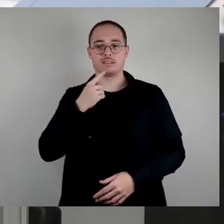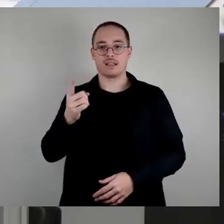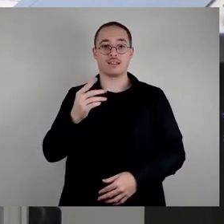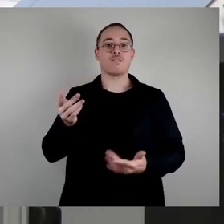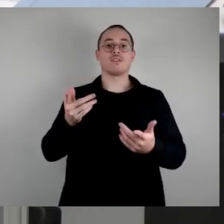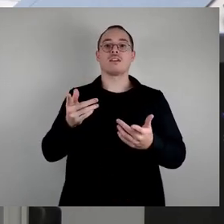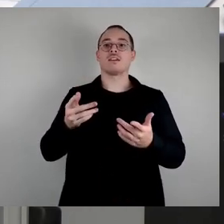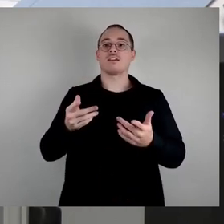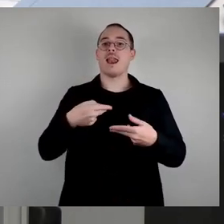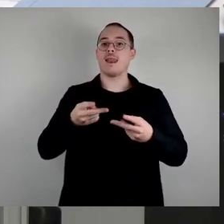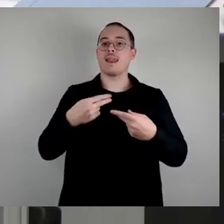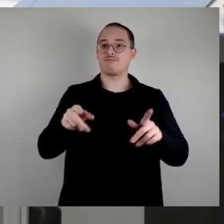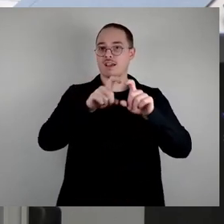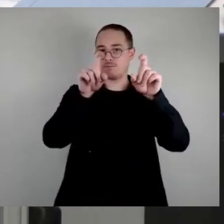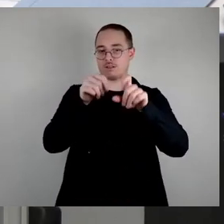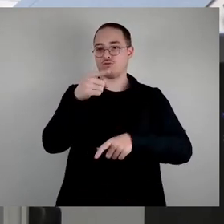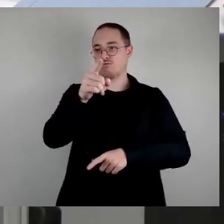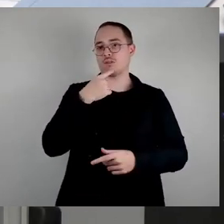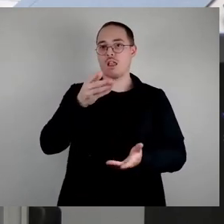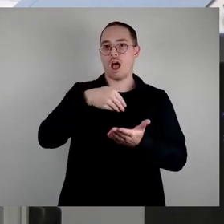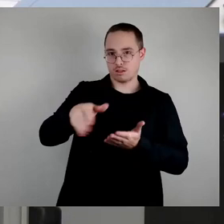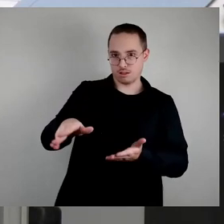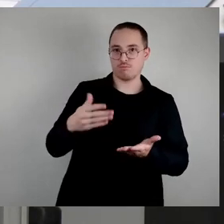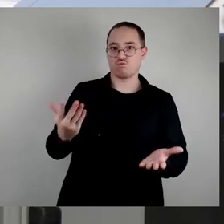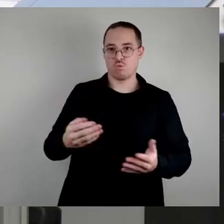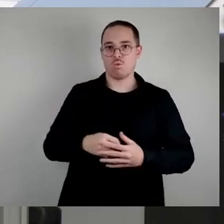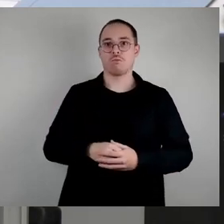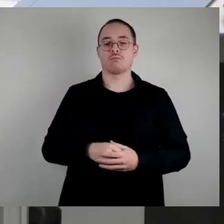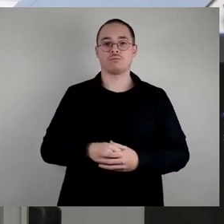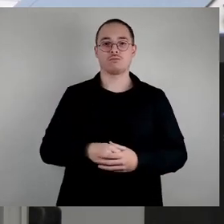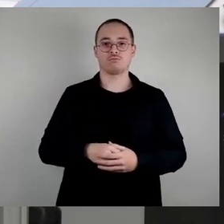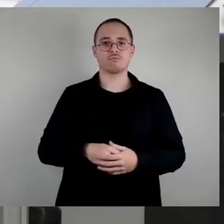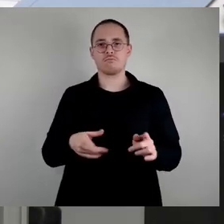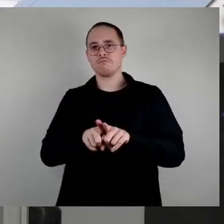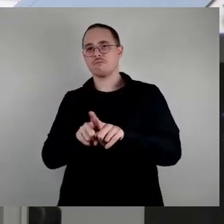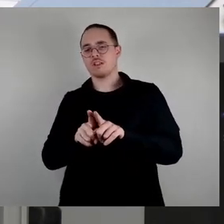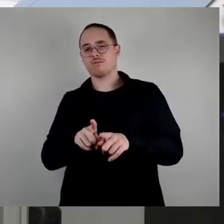Das hat sie sogar wortreich begründet. Das war so ähnlich wie das, was der Herr Dietze gesagt hat.